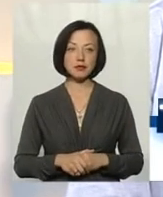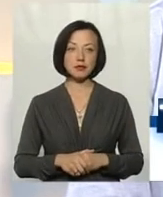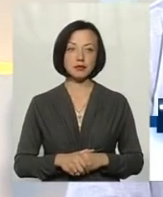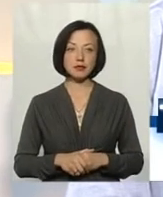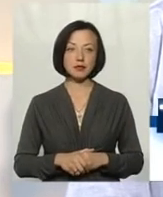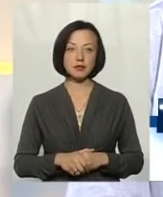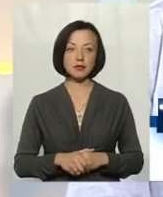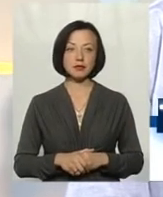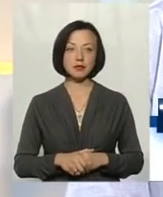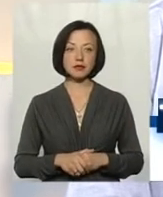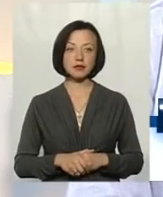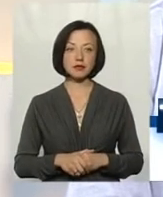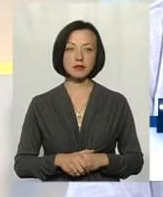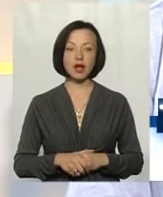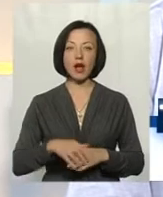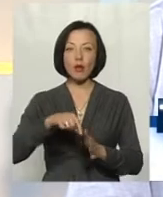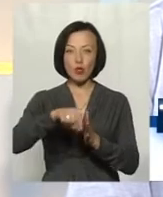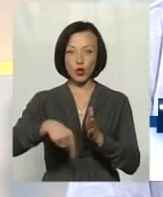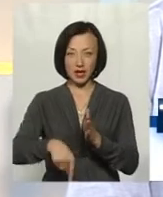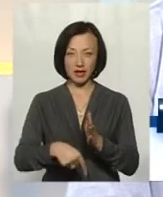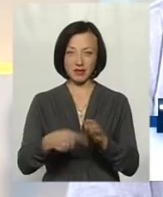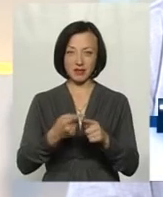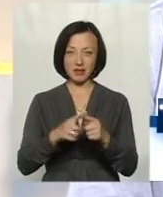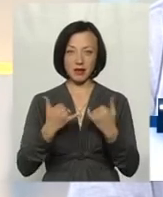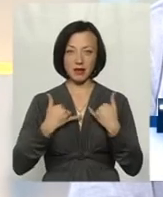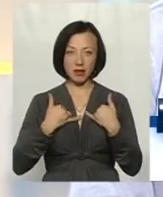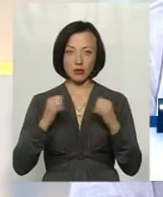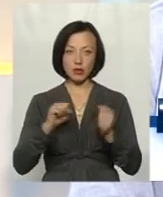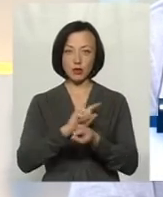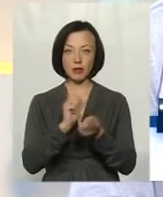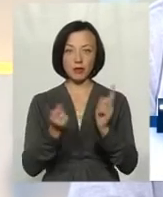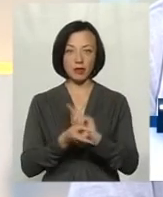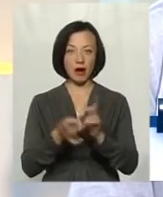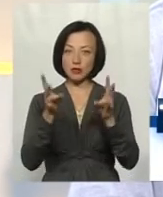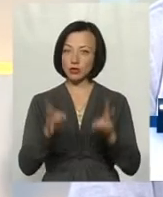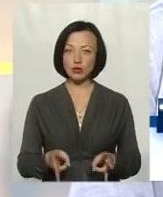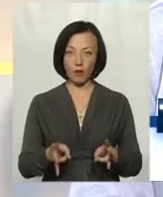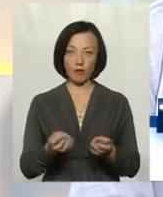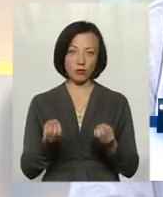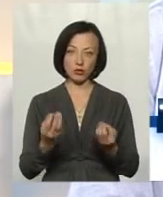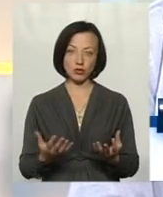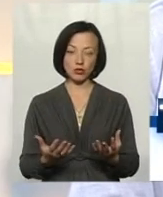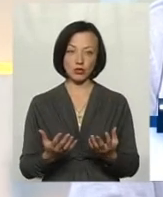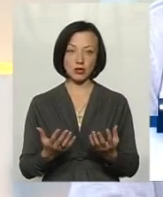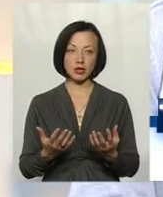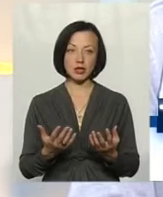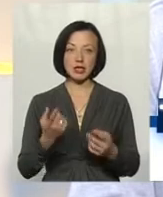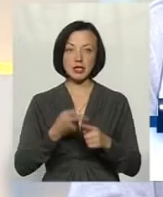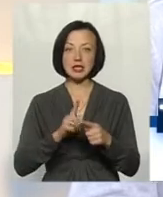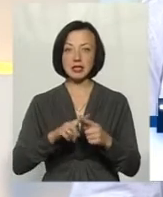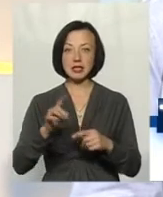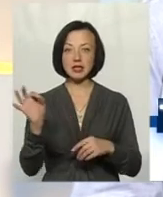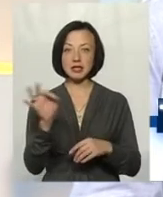Стихійне зараз буріння свердловин, воно для нас може перевернутися катастрофою просто. Тому що ті септики,